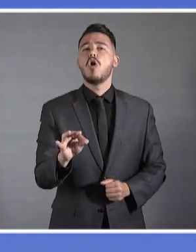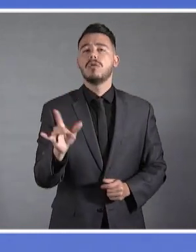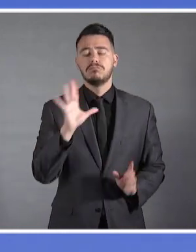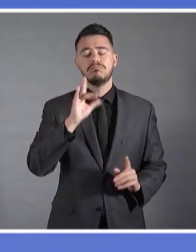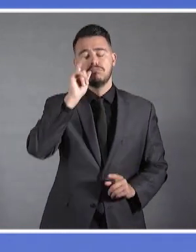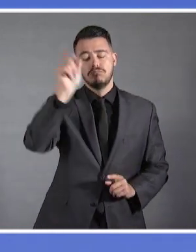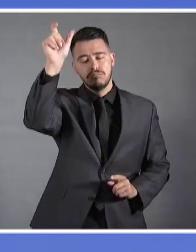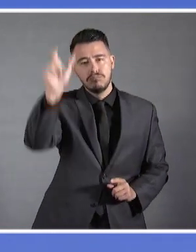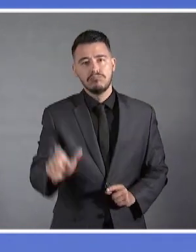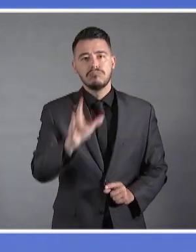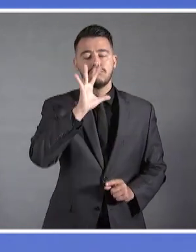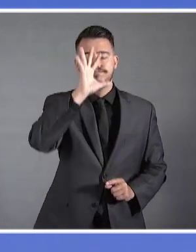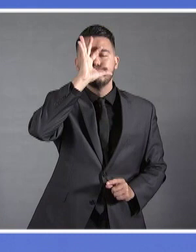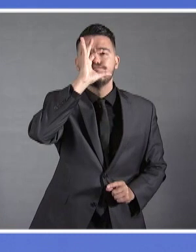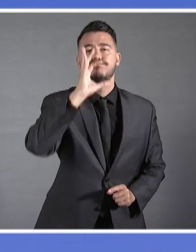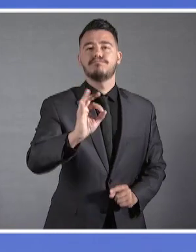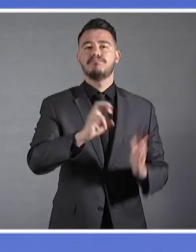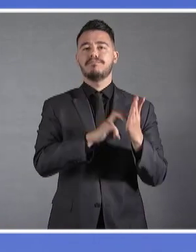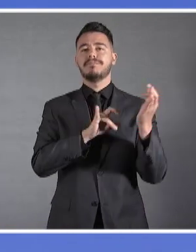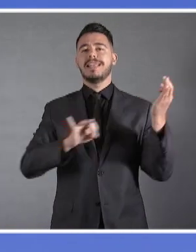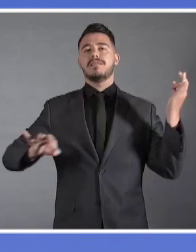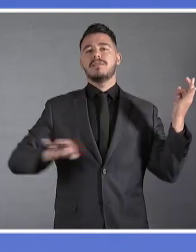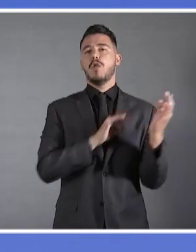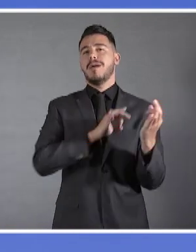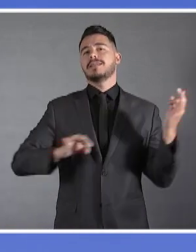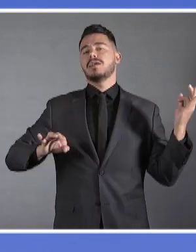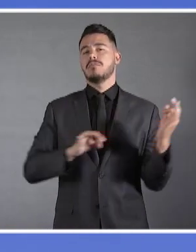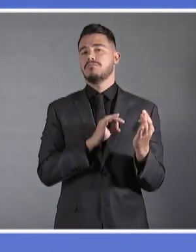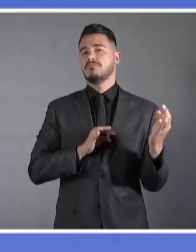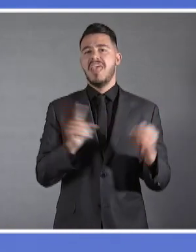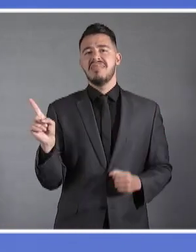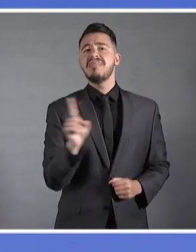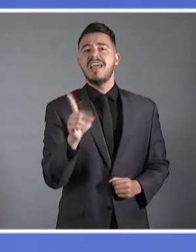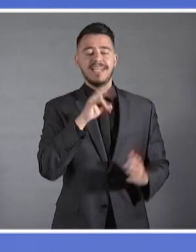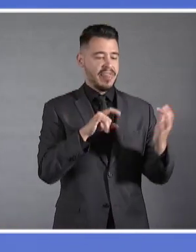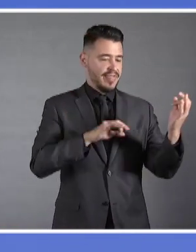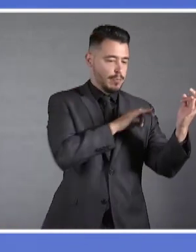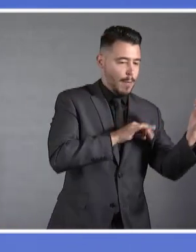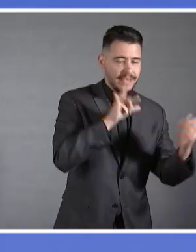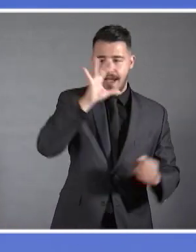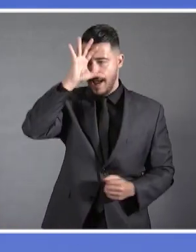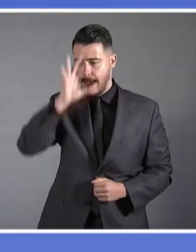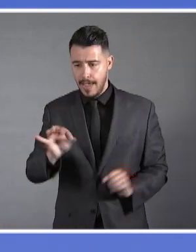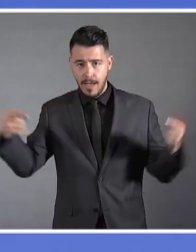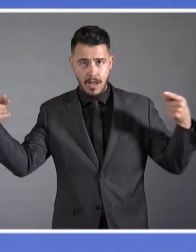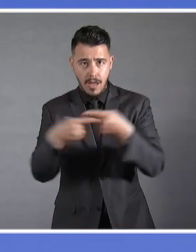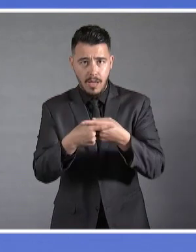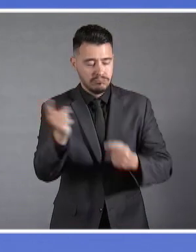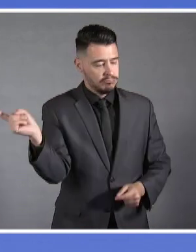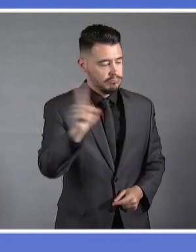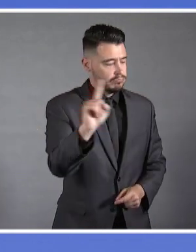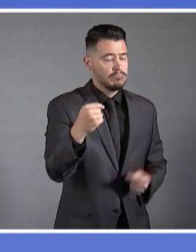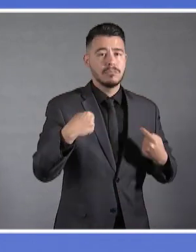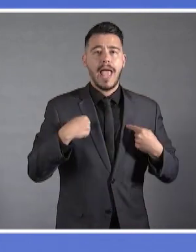διπλωματία. Δεν είναι οξύμορή η σχέση ανάμεσα στην ειλικρία, την ειδημότητα και τη διπλωματία. Είναι μια νέα αντίληψη που εμείς πλέον